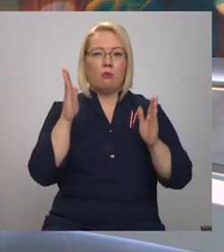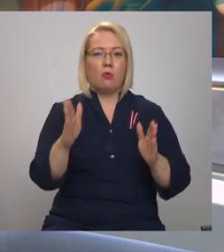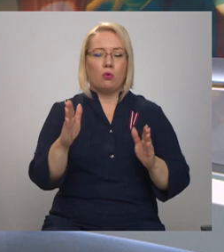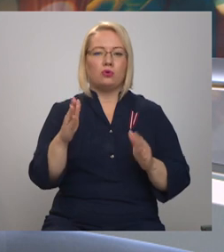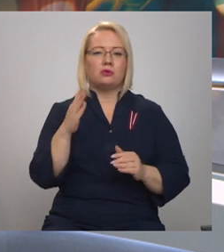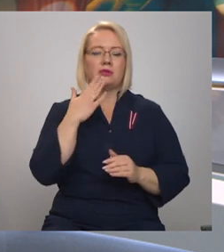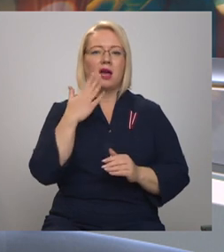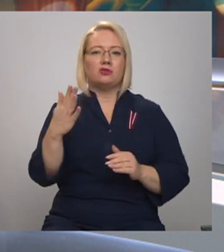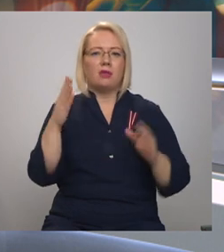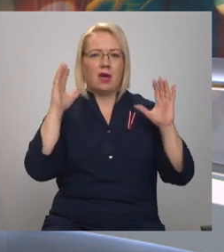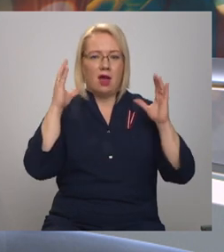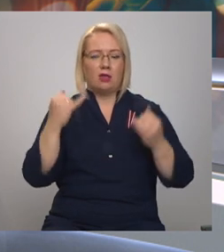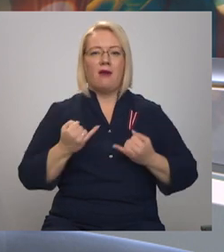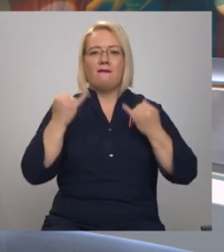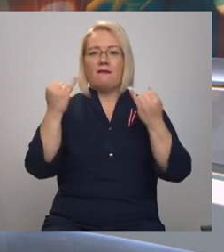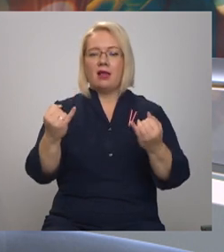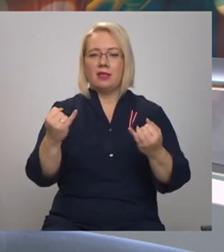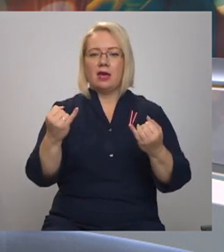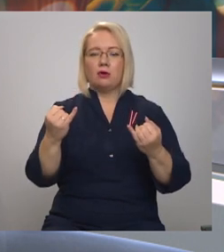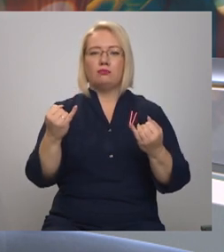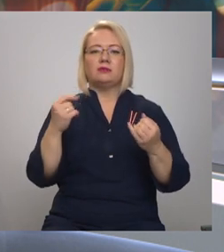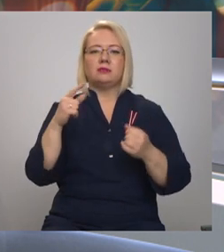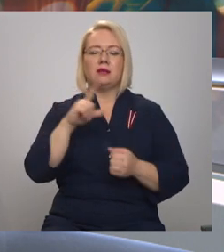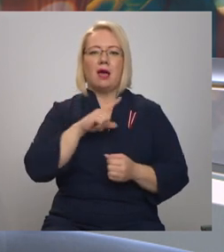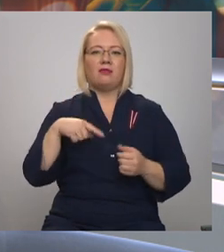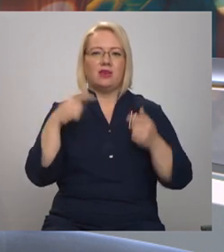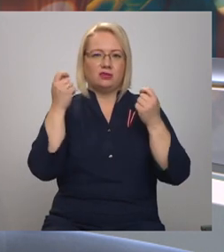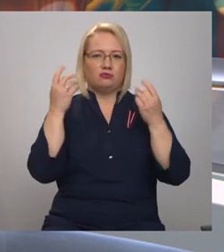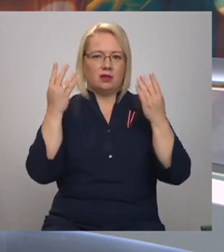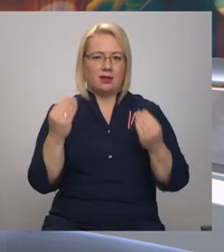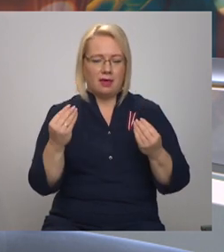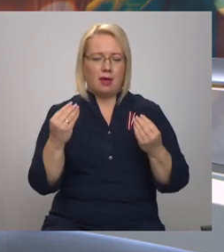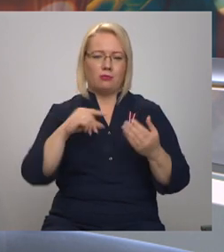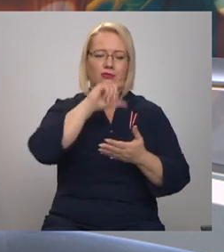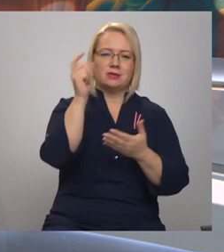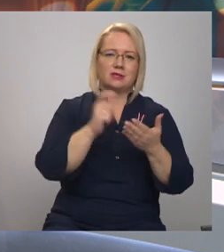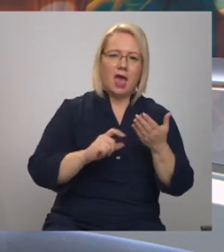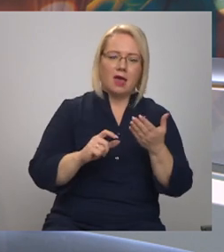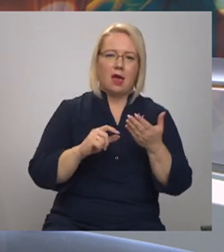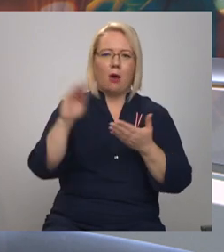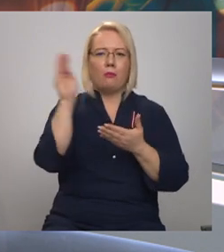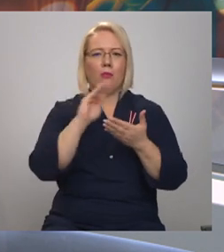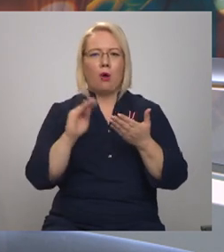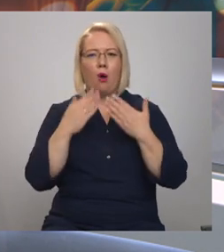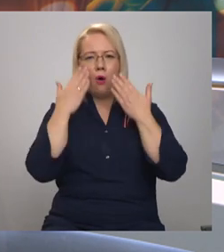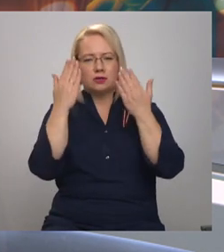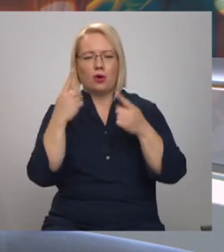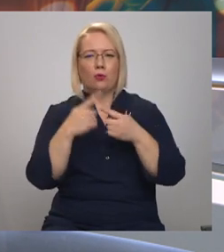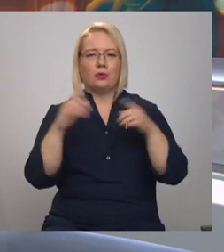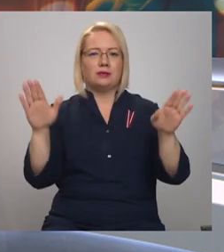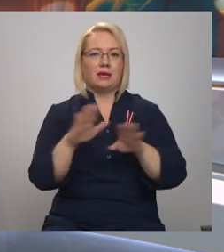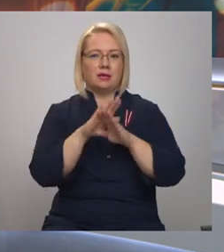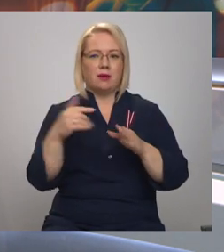Teatra veltījums valsts dzimšanas dienā ar savu Latvijas sajūtu, dzējā, prozā un dziesmās. Uz rīta panorājums studiju mēs esam